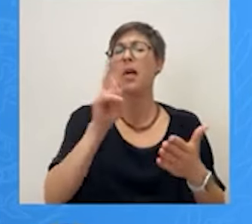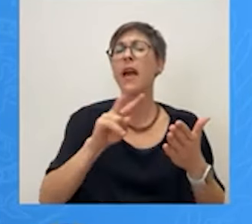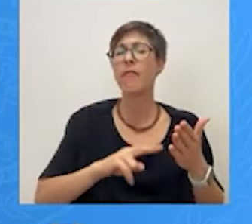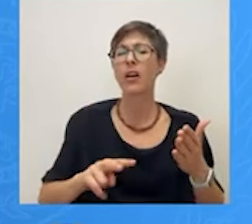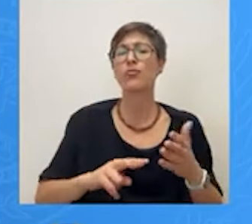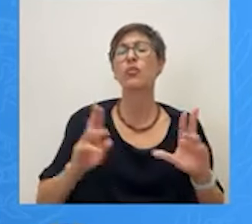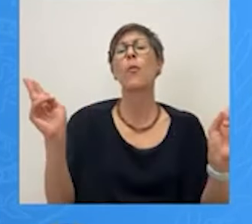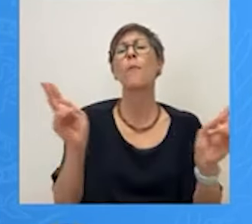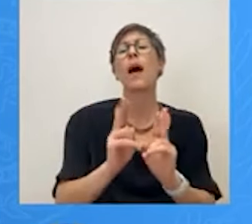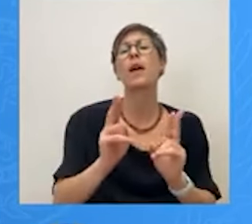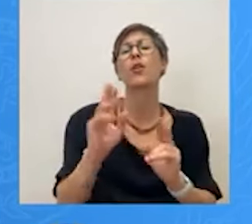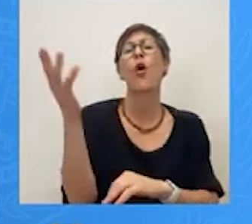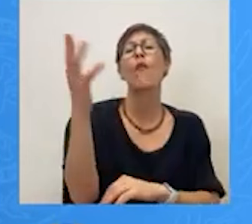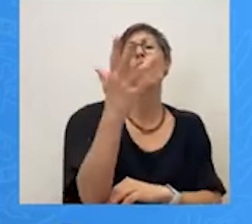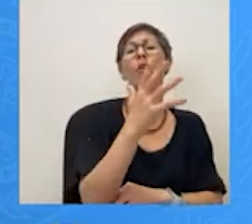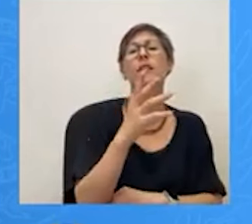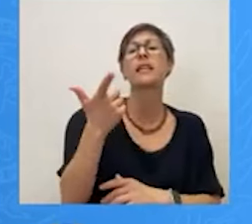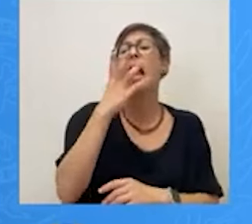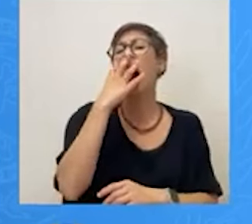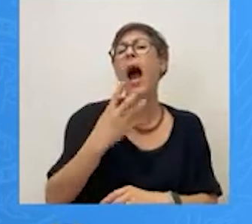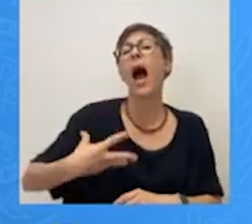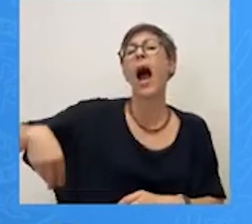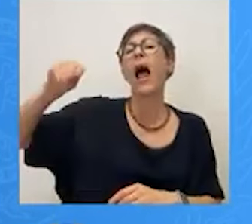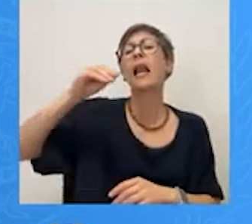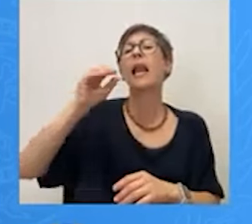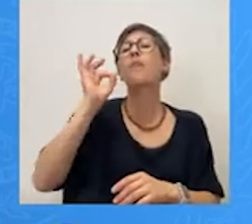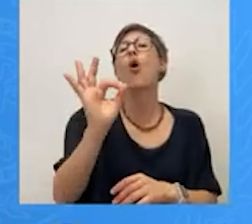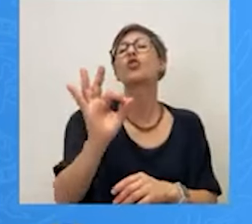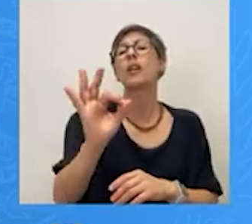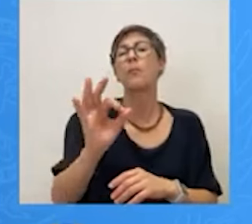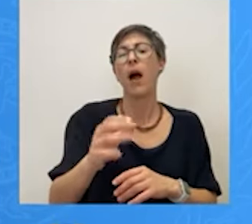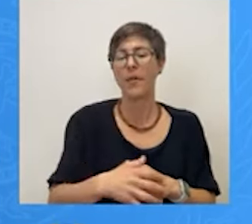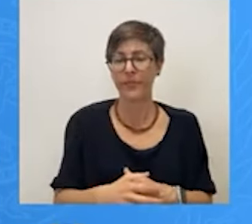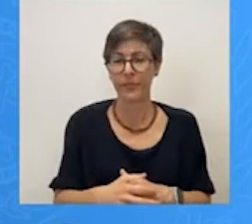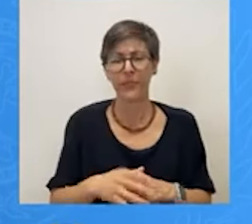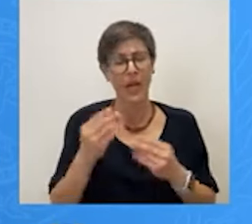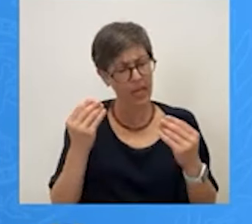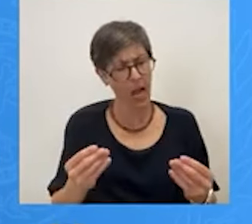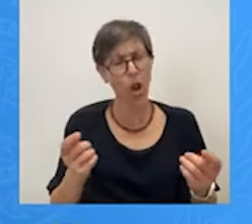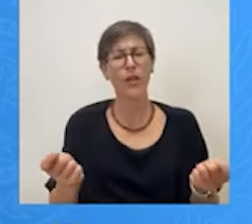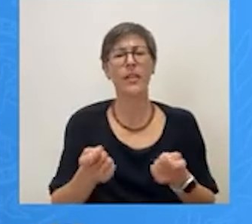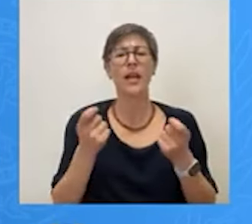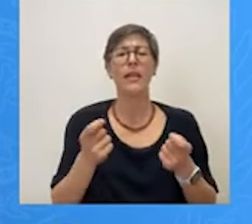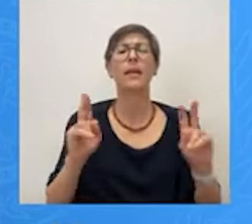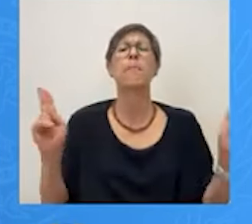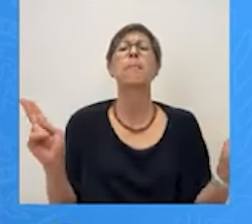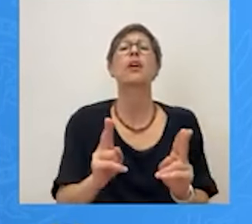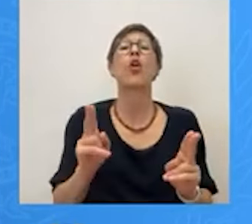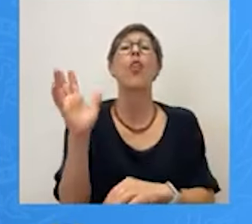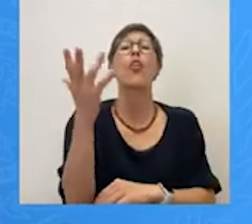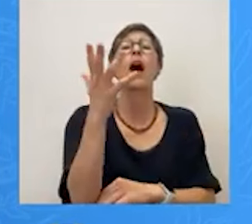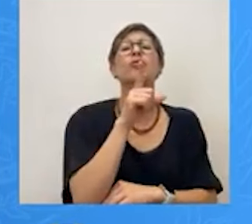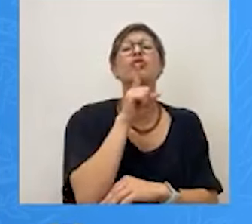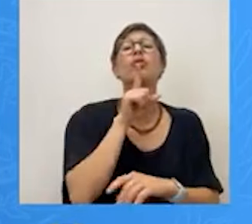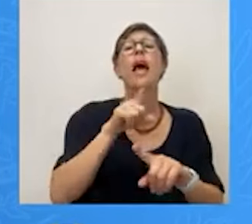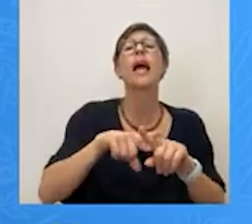Στην Αλεπότρυπα Καλό είναι να γίνει και καλό είναι να το λέμε και στα ελληνικά Μικρό δάσος Καλό είναι και αυτό